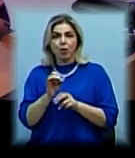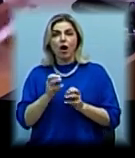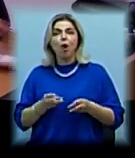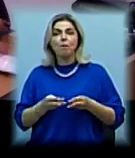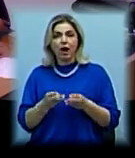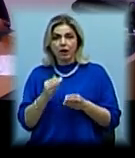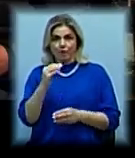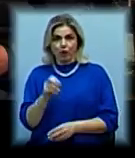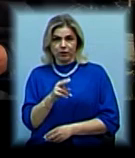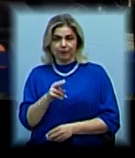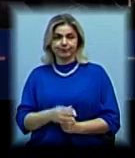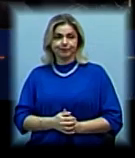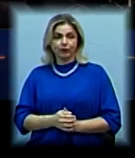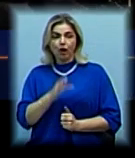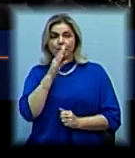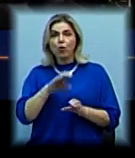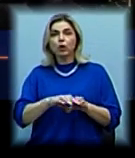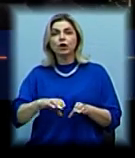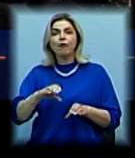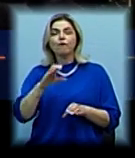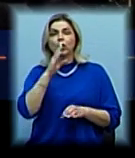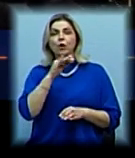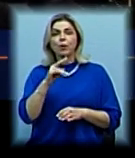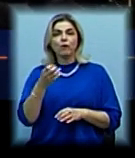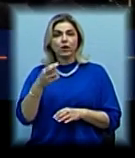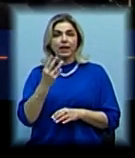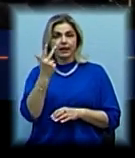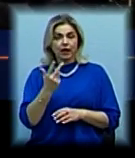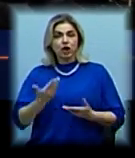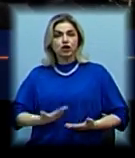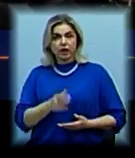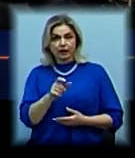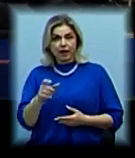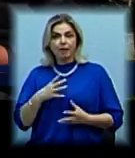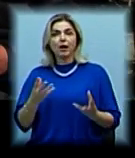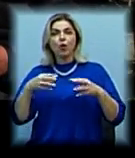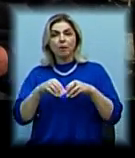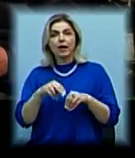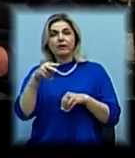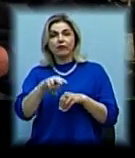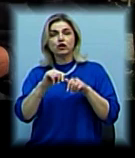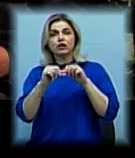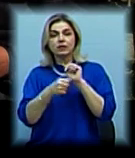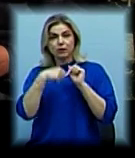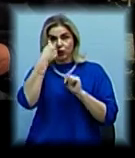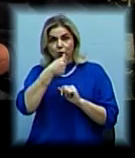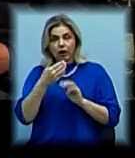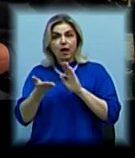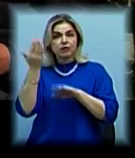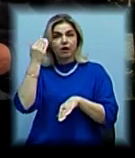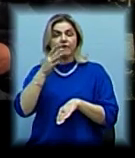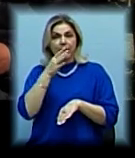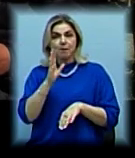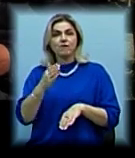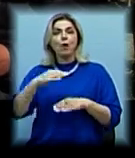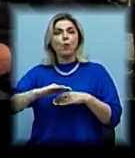фонд. Водопровідне три жителі цього будинку об'єдналися в 2016 році. З того часу в під